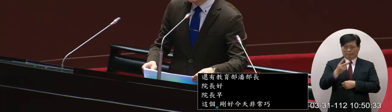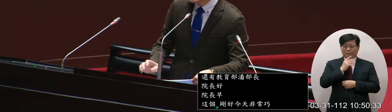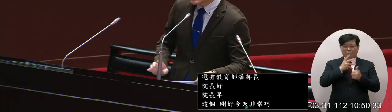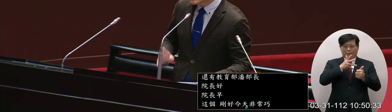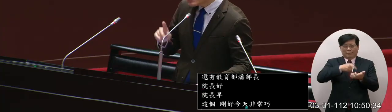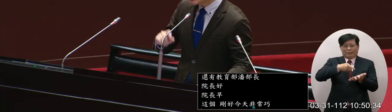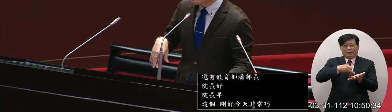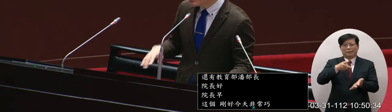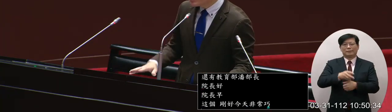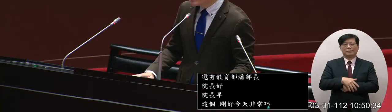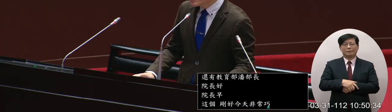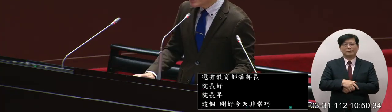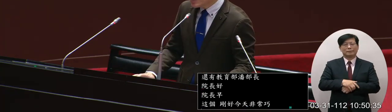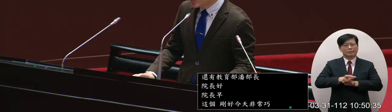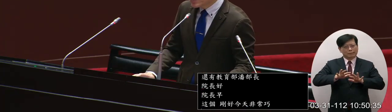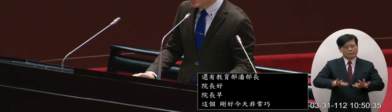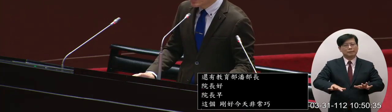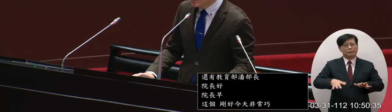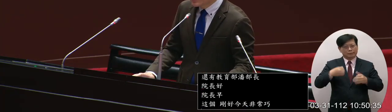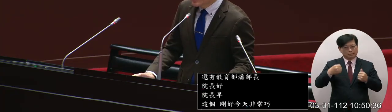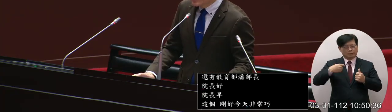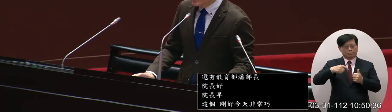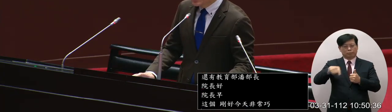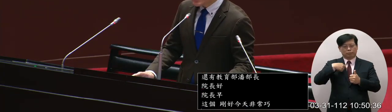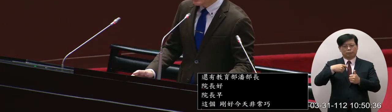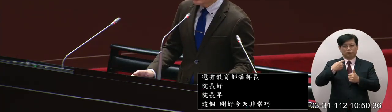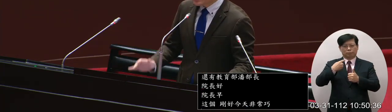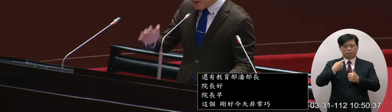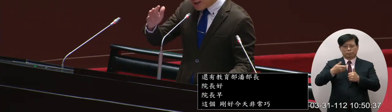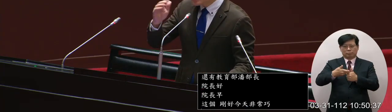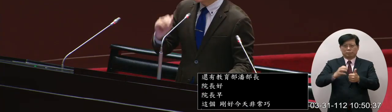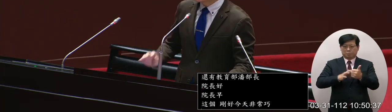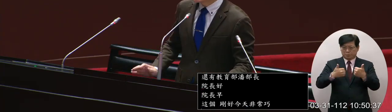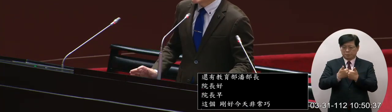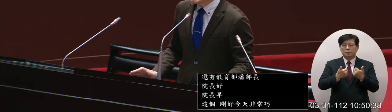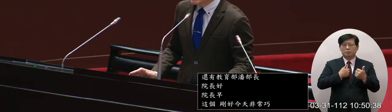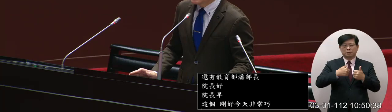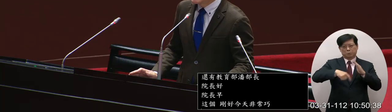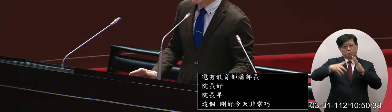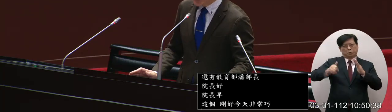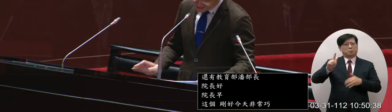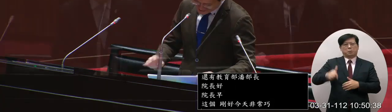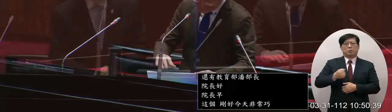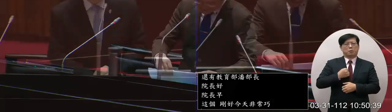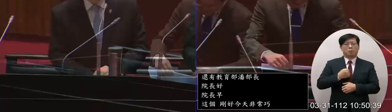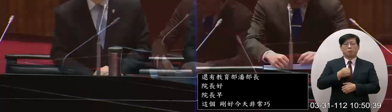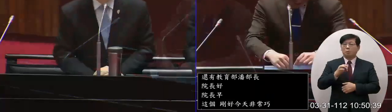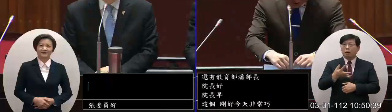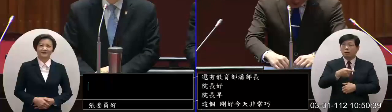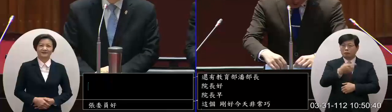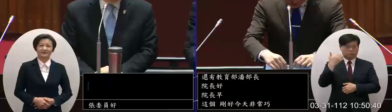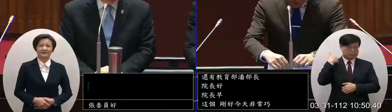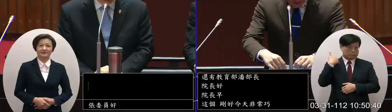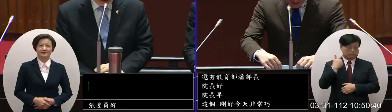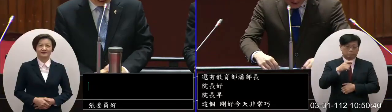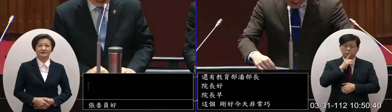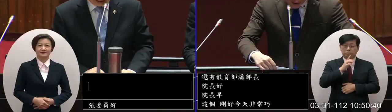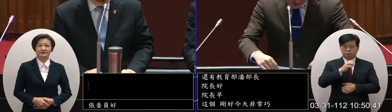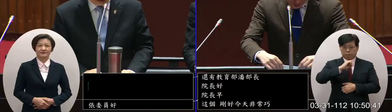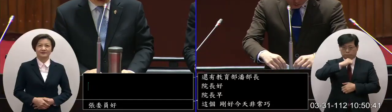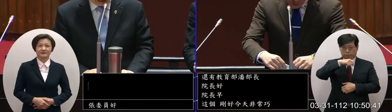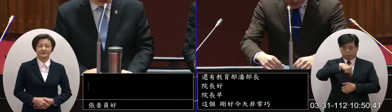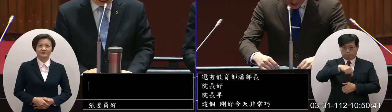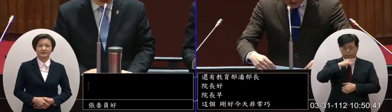機會那這個部分在教文這裡我想院長會更熟悉因為你也是台灣